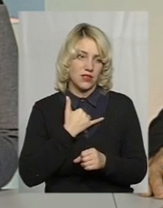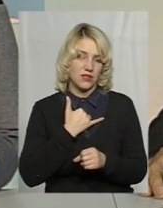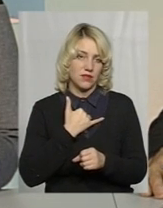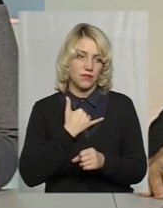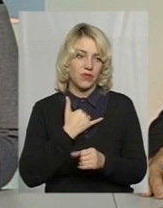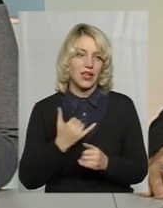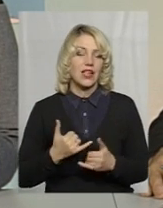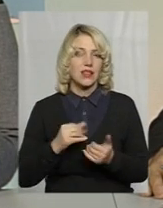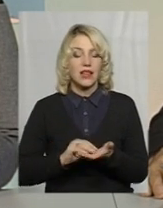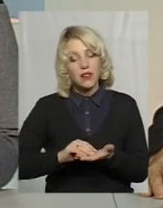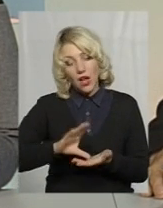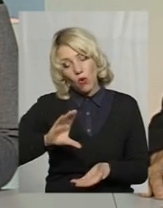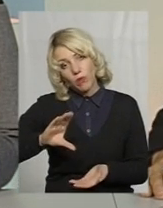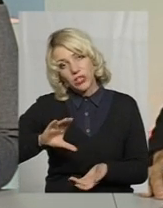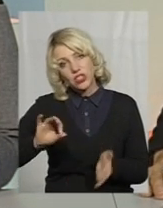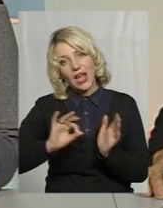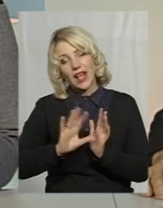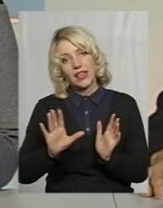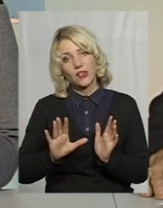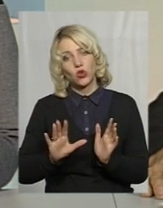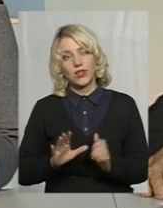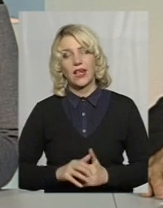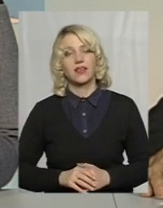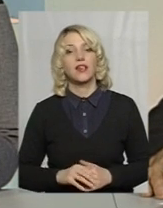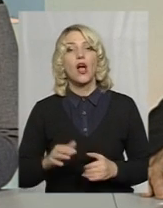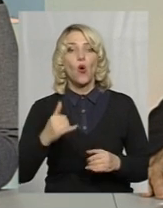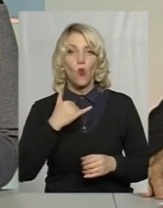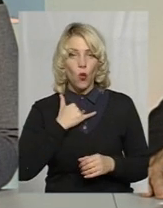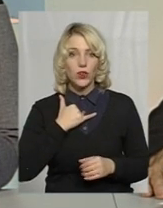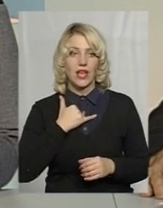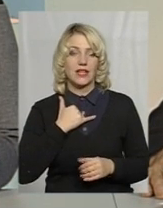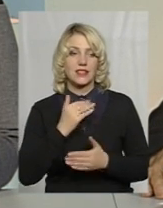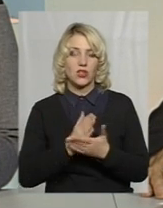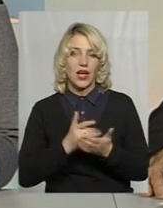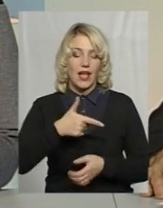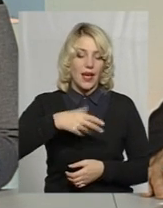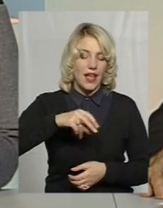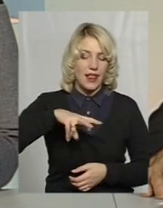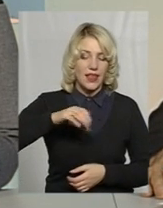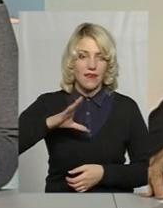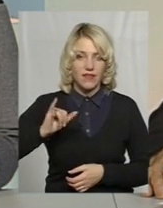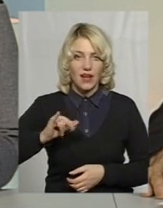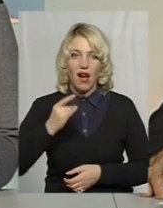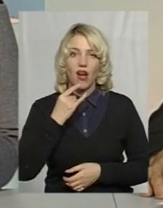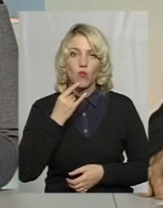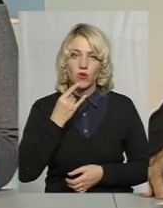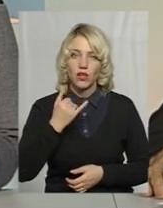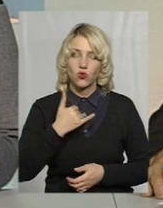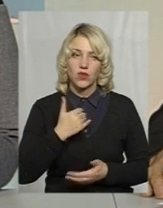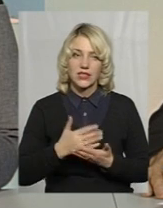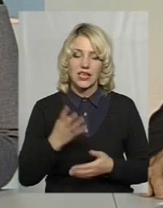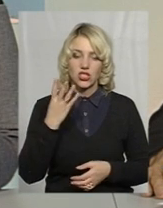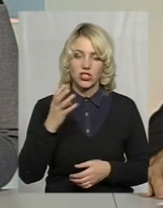Для накопичення електроенергії у нас служать гелеві акумулятори. У нас є чотири